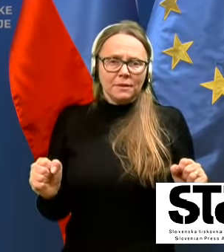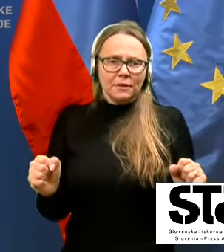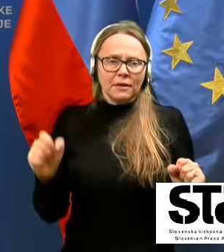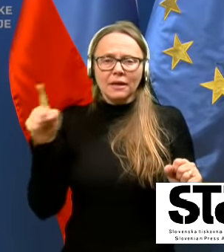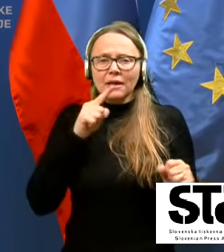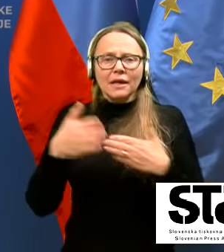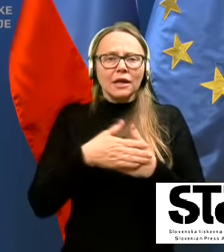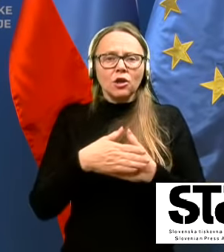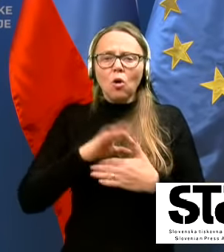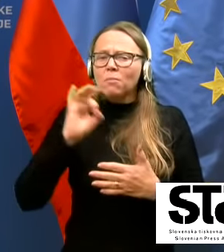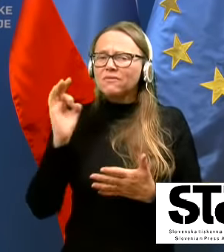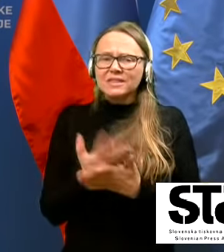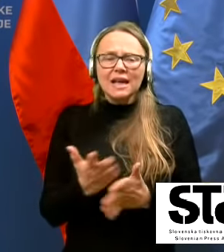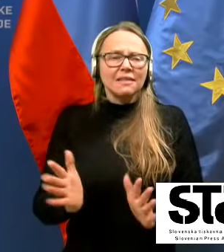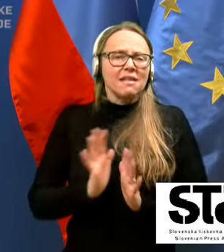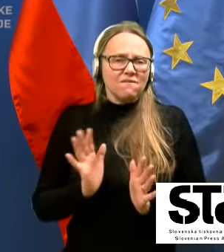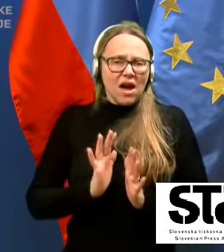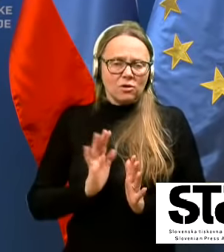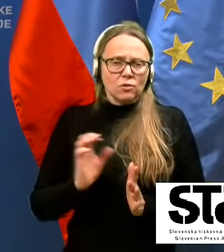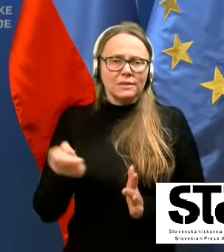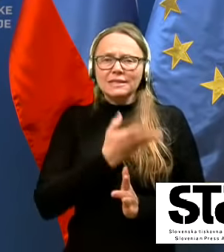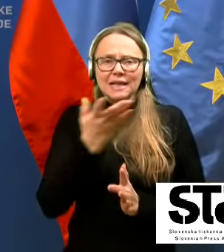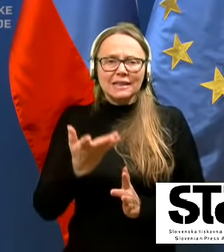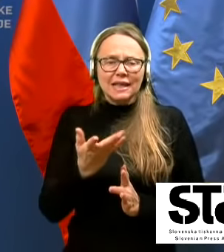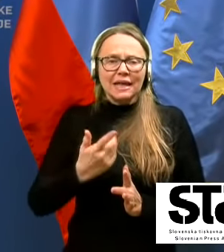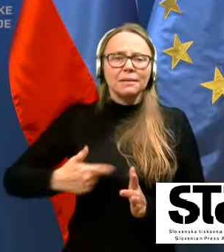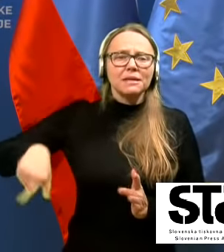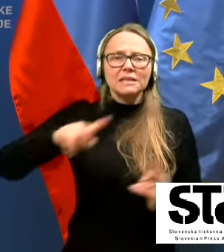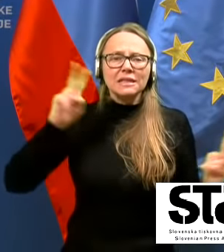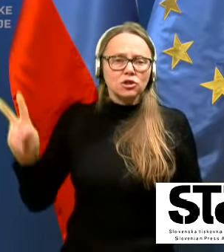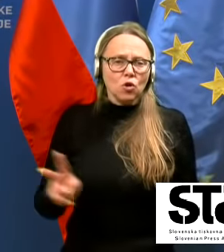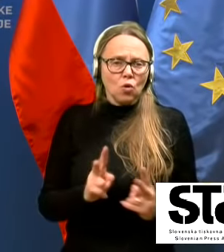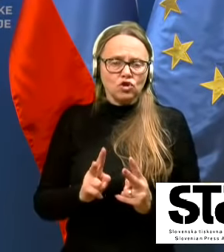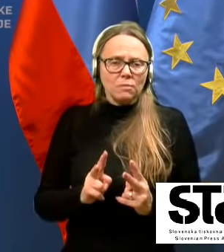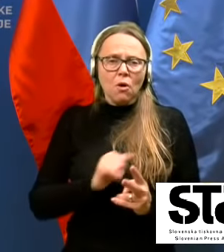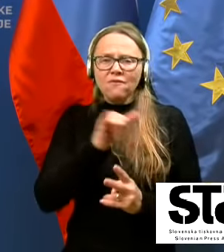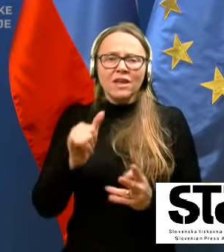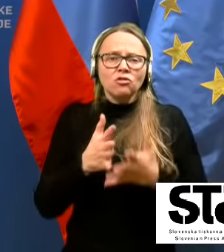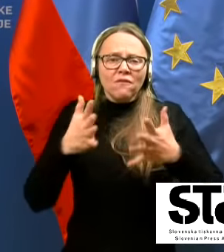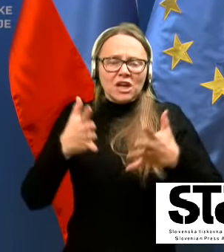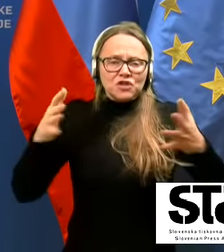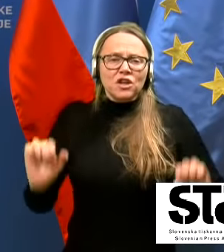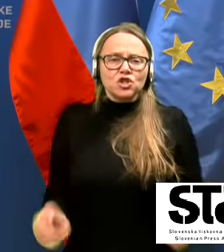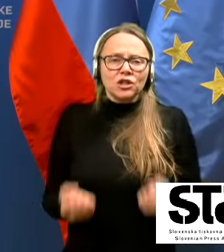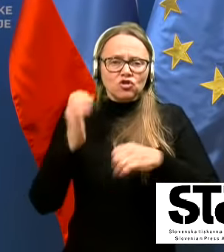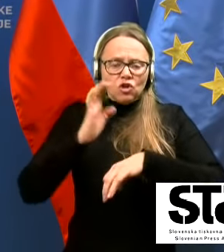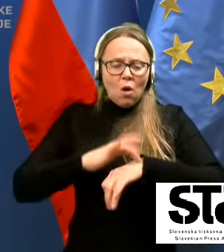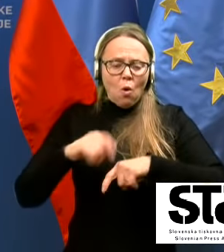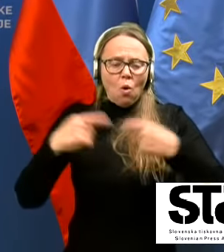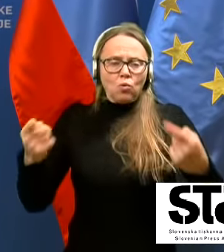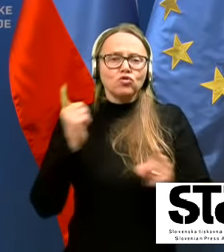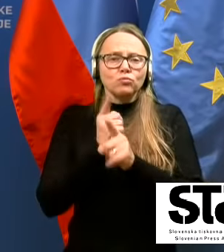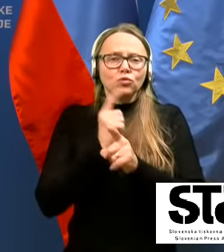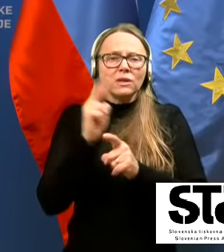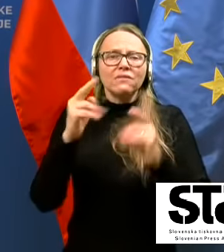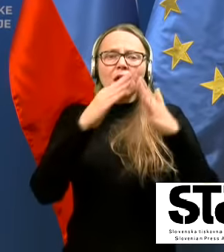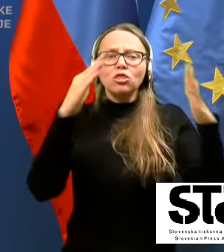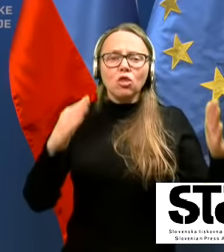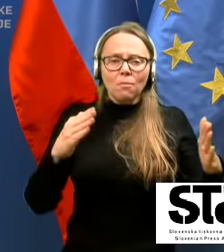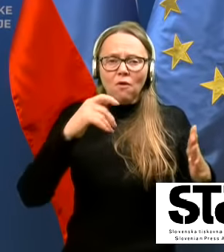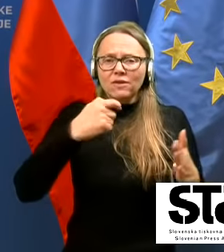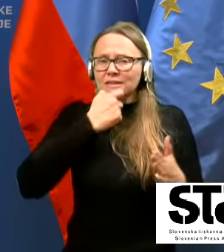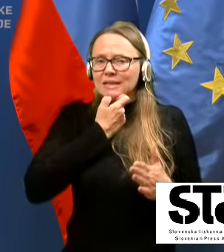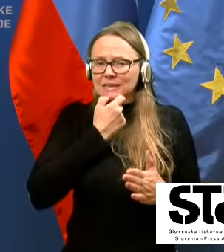ob vseh nevarnosti, s katerimi vse soočamo, se pravi, vedno več težav in okužb tudi v domovih za starejše